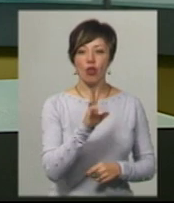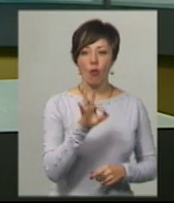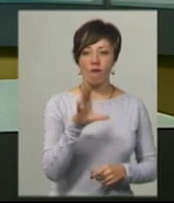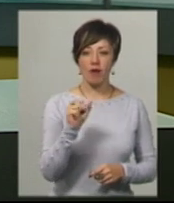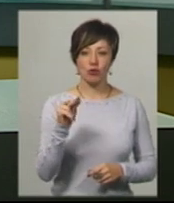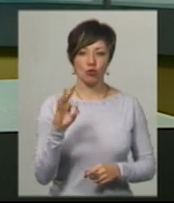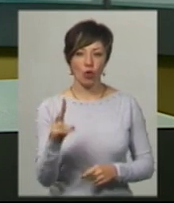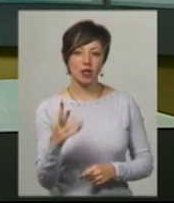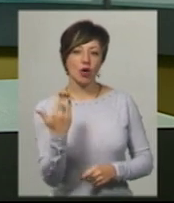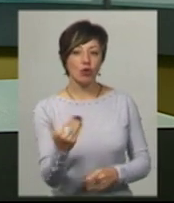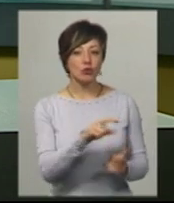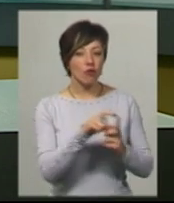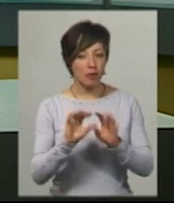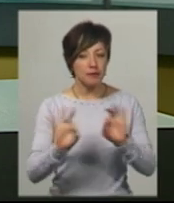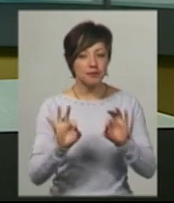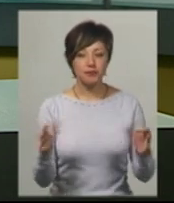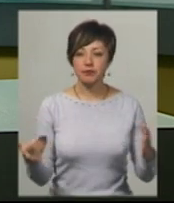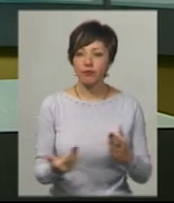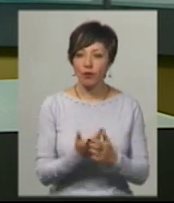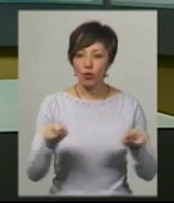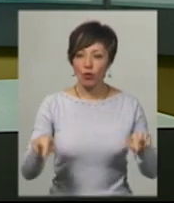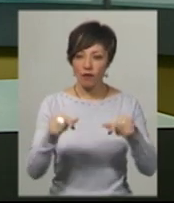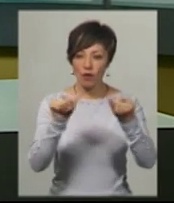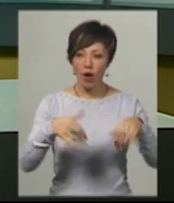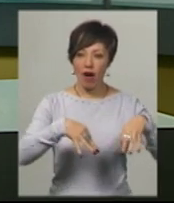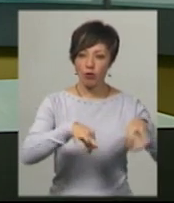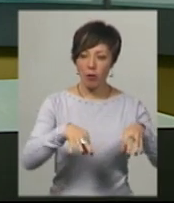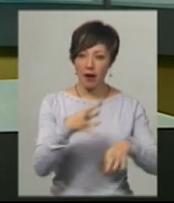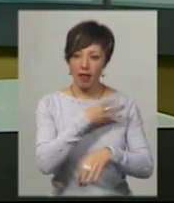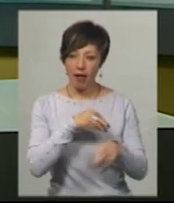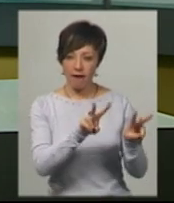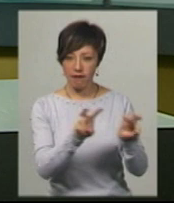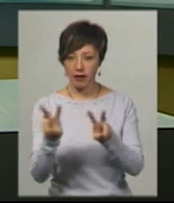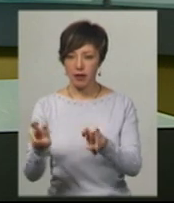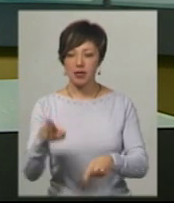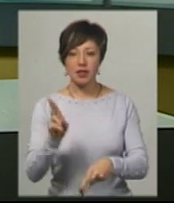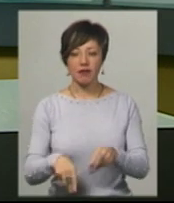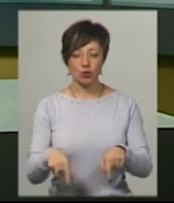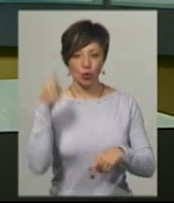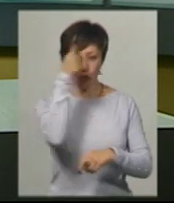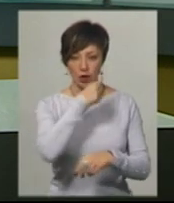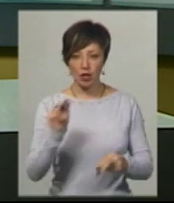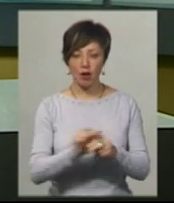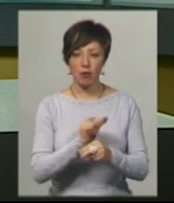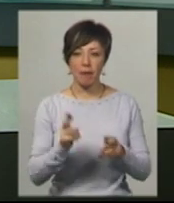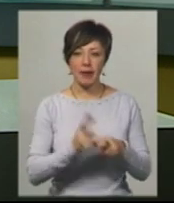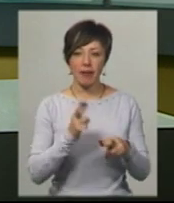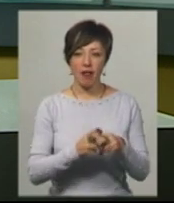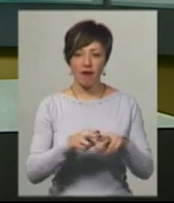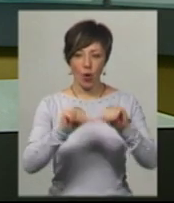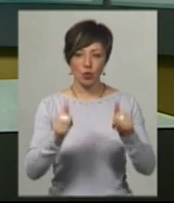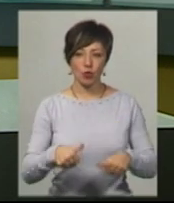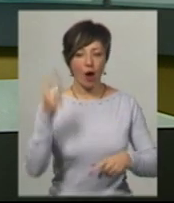Новачок. За його словами, відновлюють фігури автомобіль та лев. Вони завершать цьогорічний ремонт металевих конструкцій